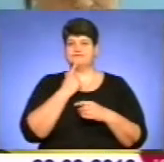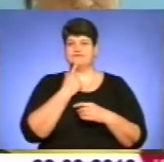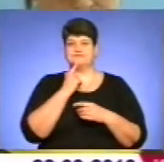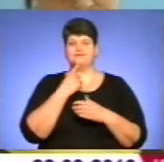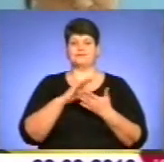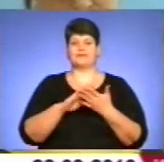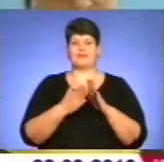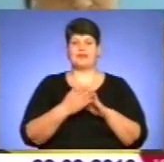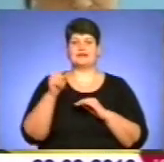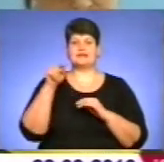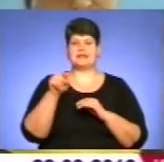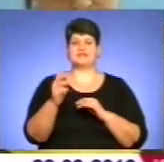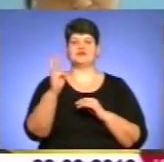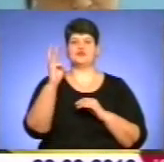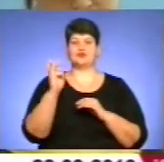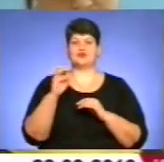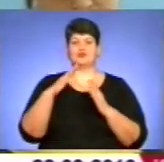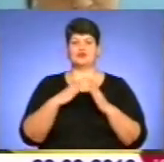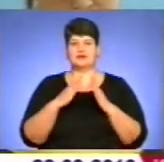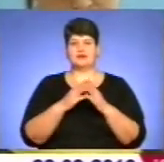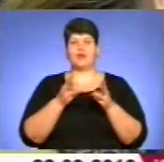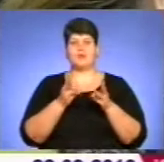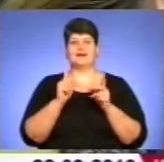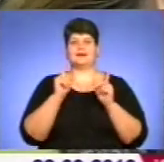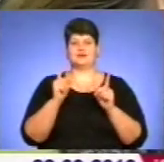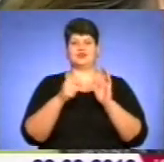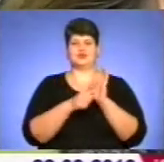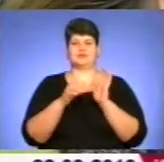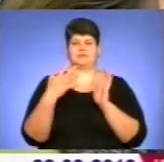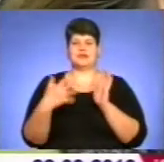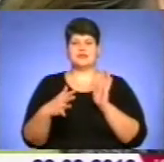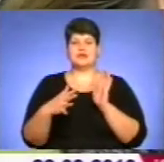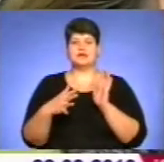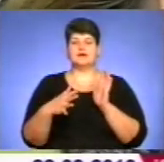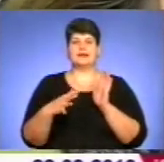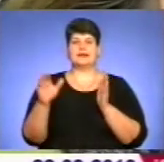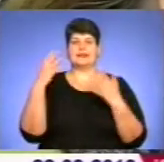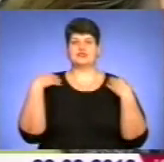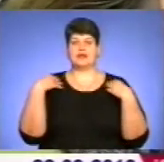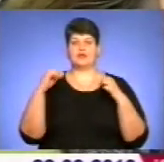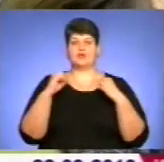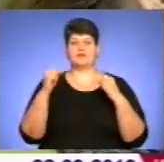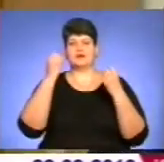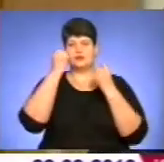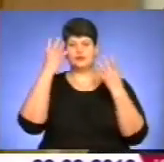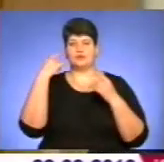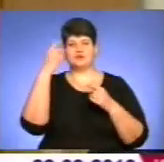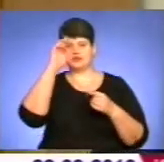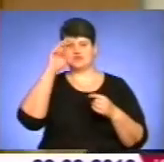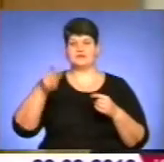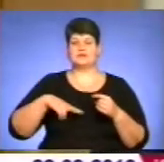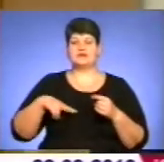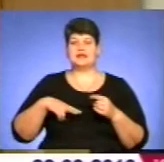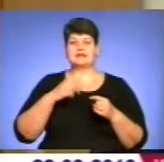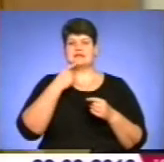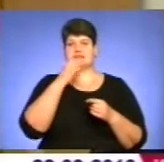З 1300 будівель клубного типу опалюється 650. Начальник управління культури облдержадміністрації Григорій Шергей